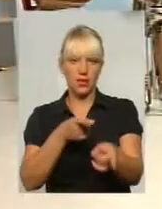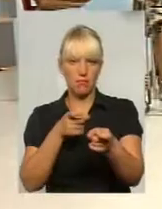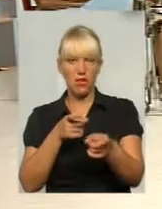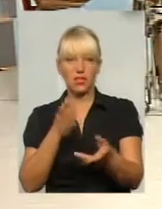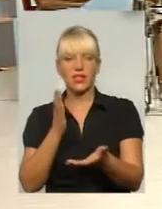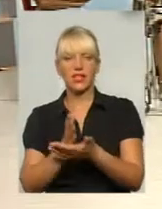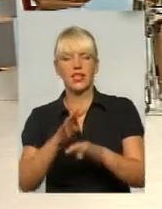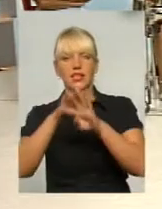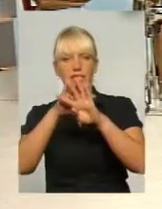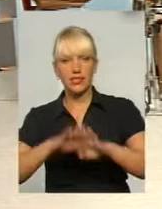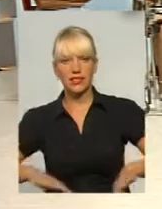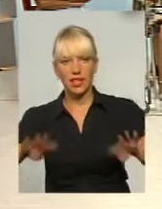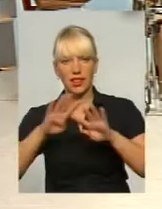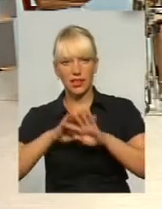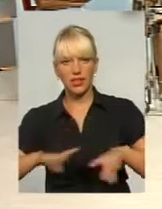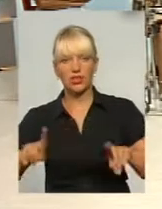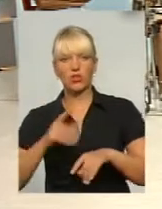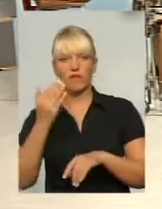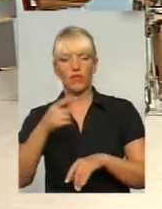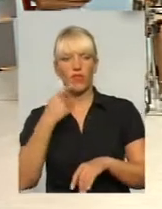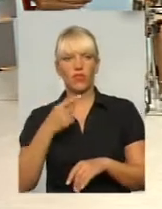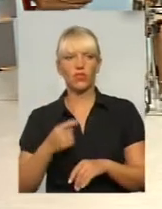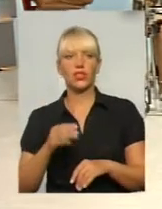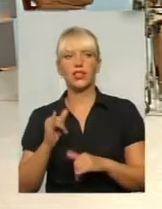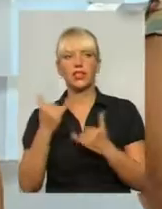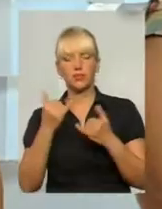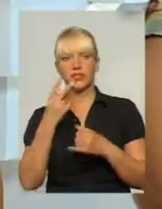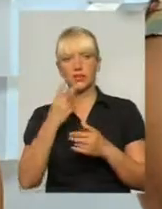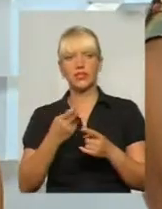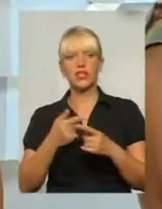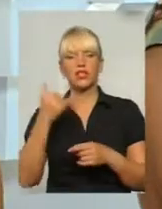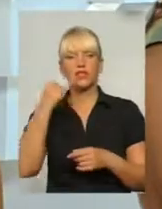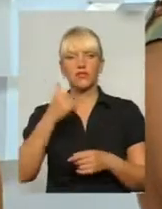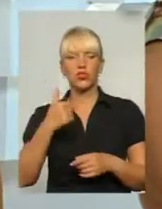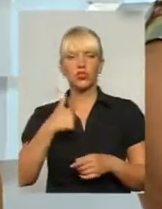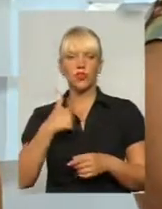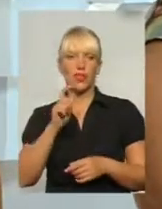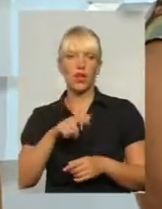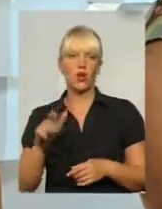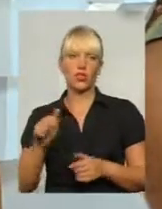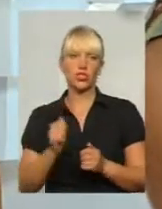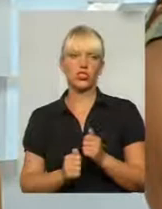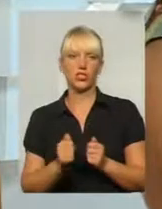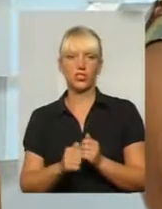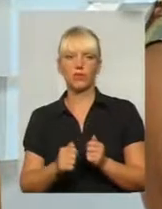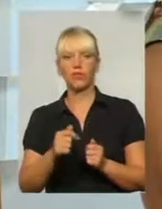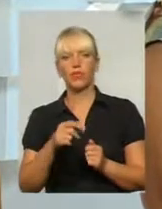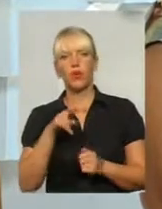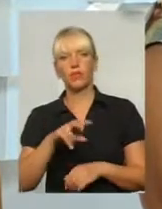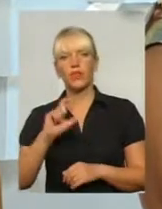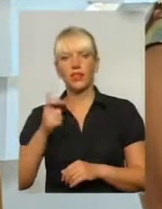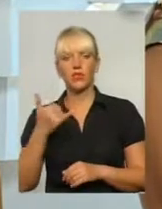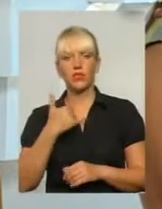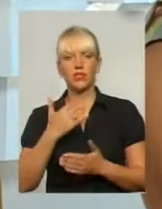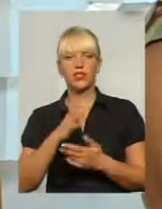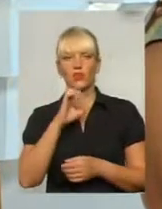сітки, те, що тільки що перерахували. Тепер дивіться. Дзвонить до мене люди. Дуже часто дзвонять. Людміла Вінніна, у нас